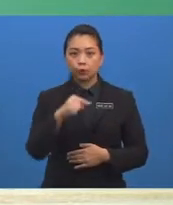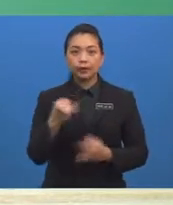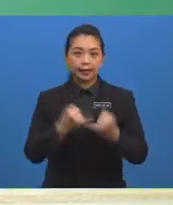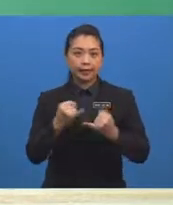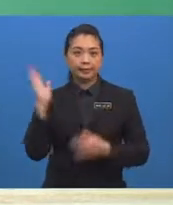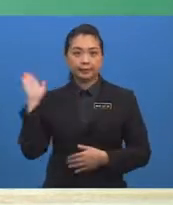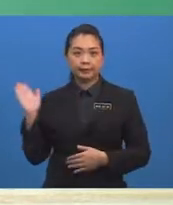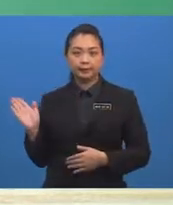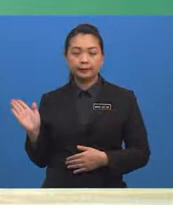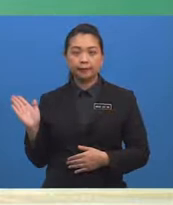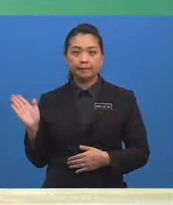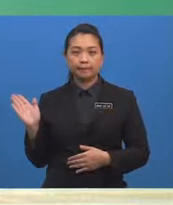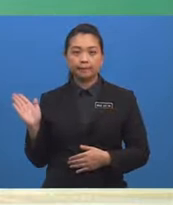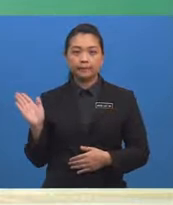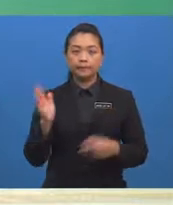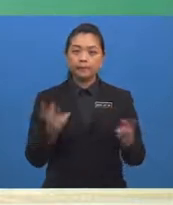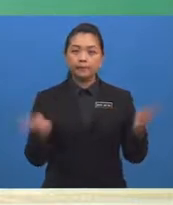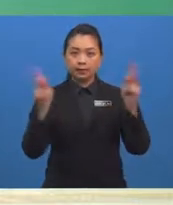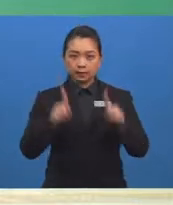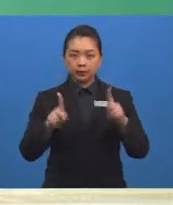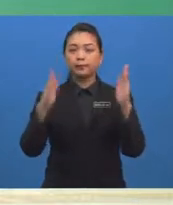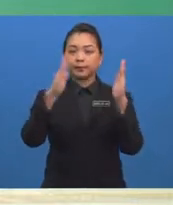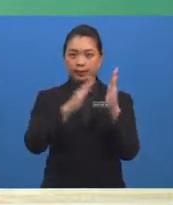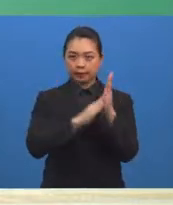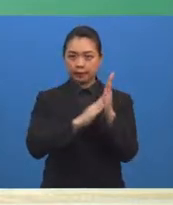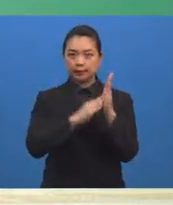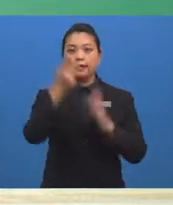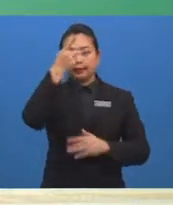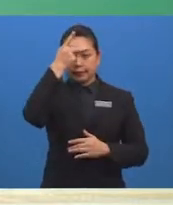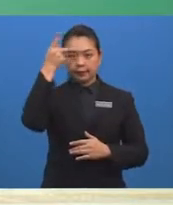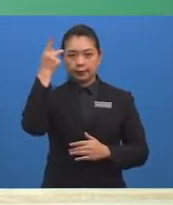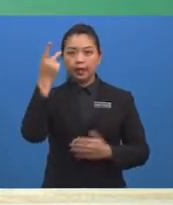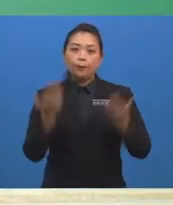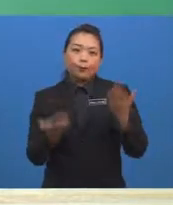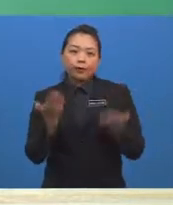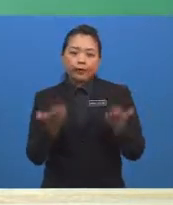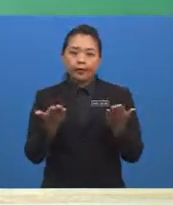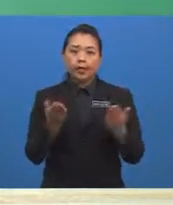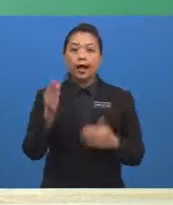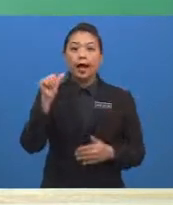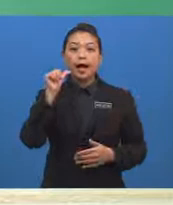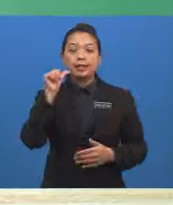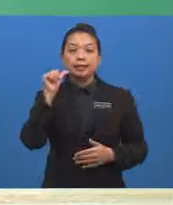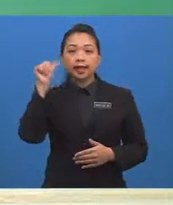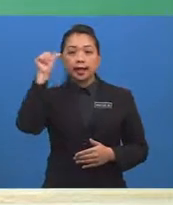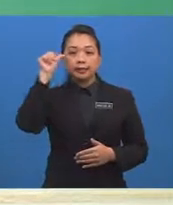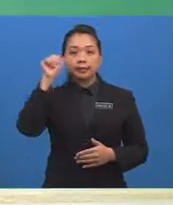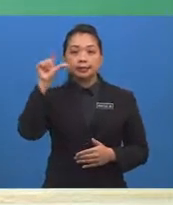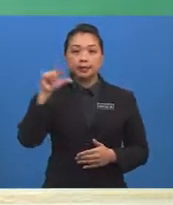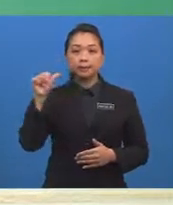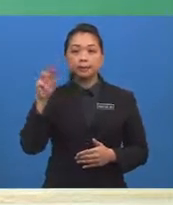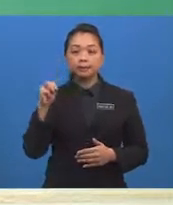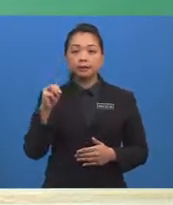terakhir, ianya adalah peristiwa bersandar kerana kebarangkalian azam melanjutkan